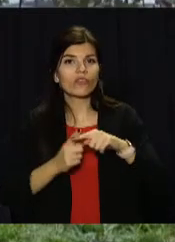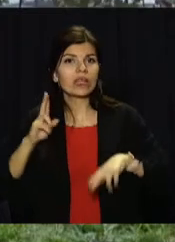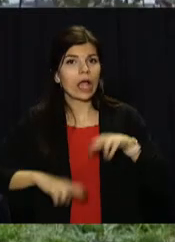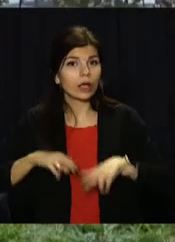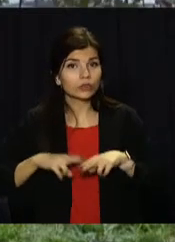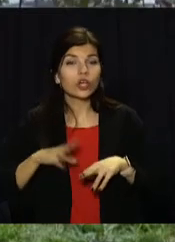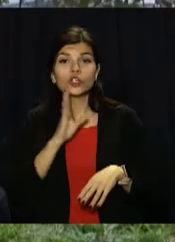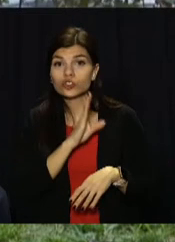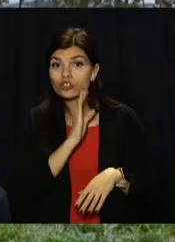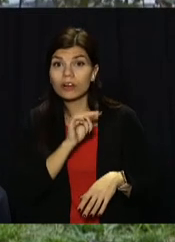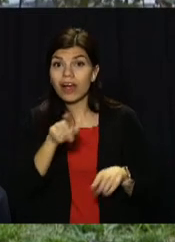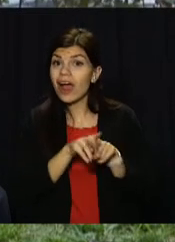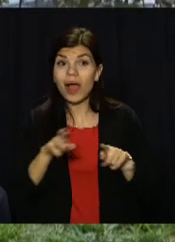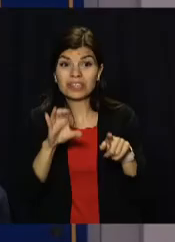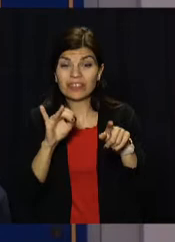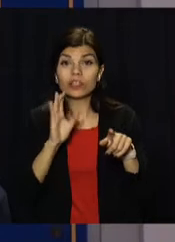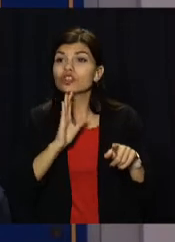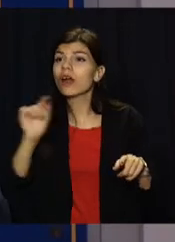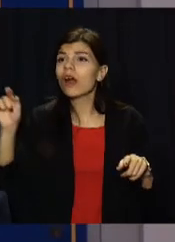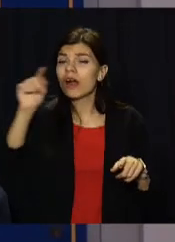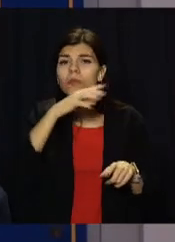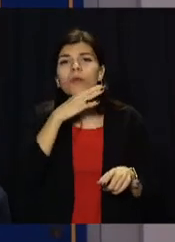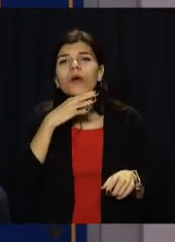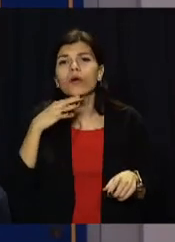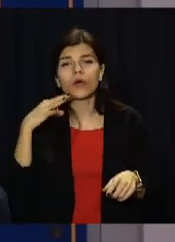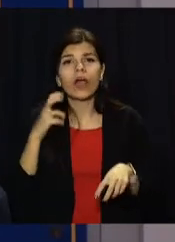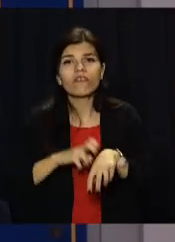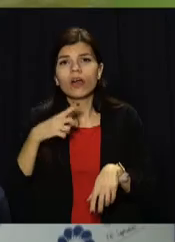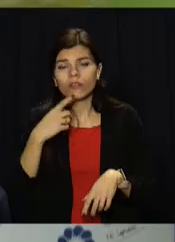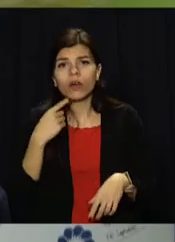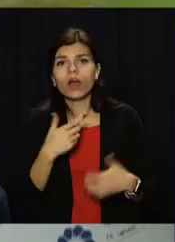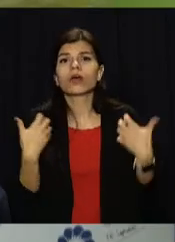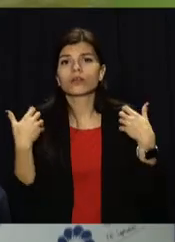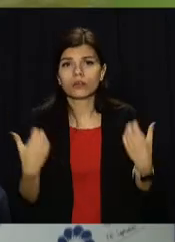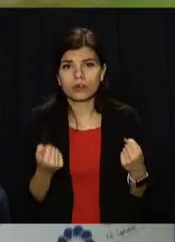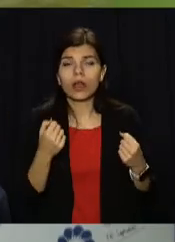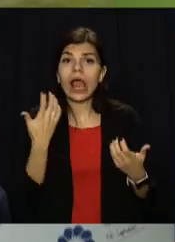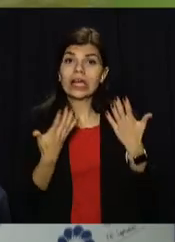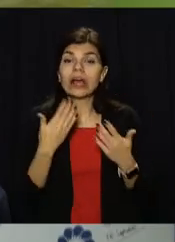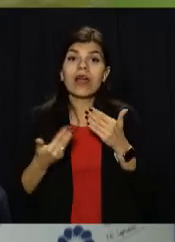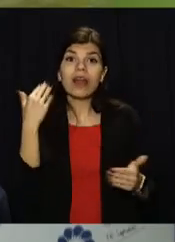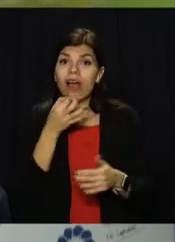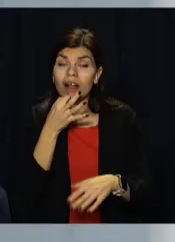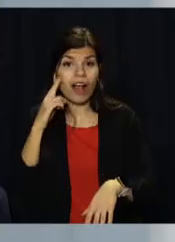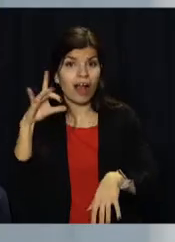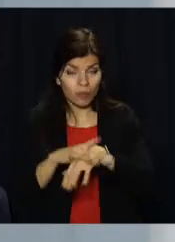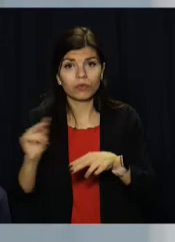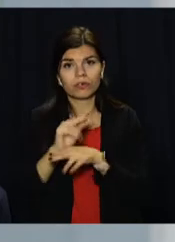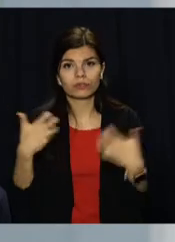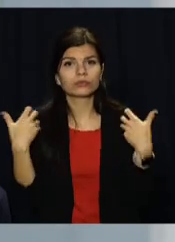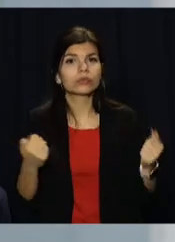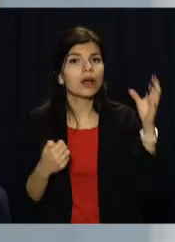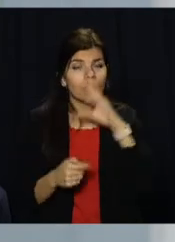Жінок з таким діагнозом, як у Світлани, в Україні тисячі. Лікарі кажуть, запорука одужання – своєчасна діагностика. Тому радять,